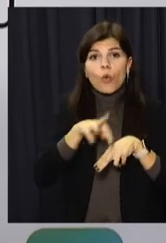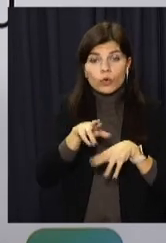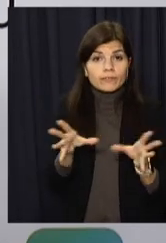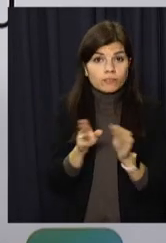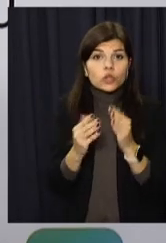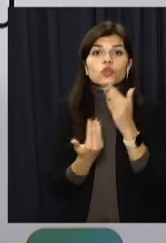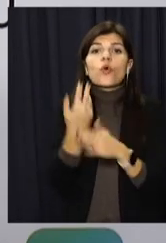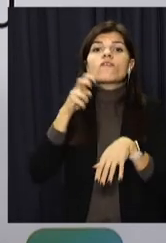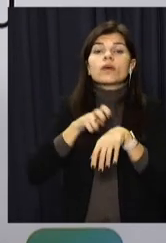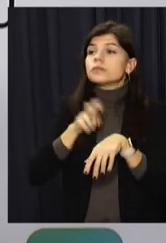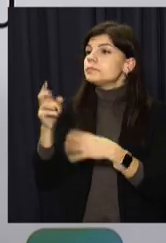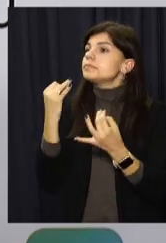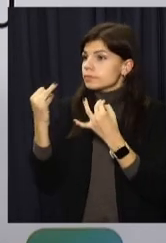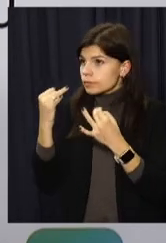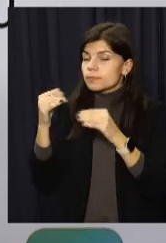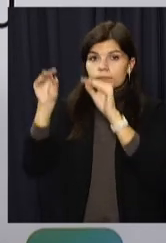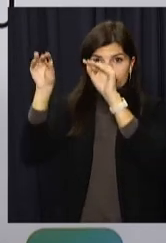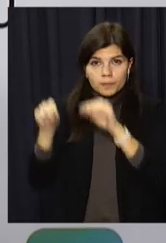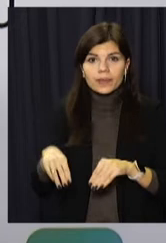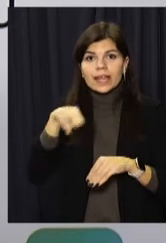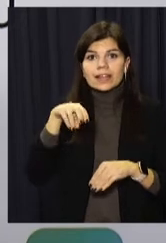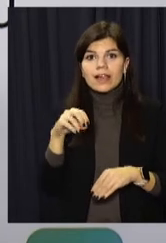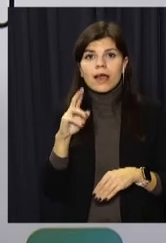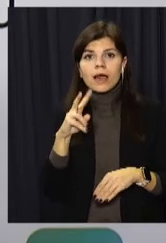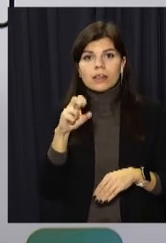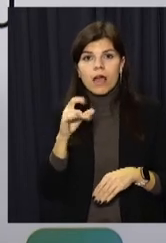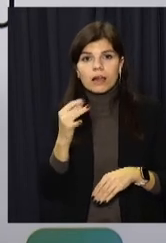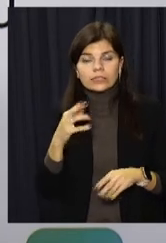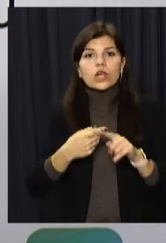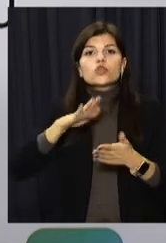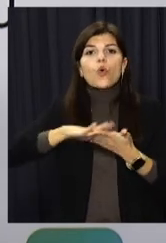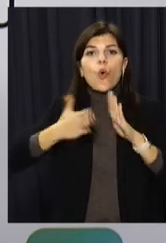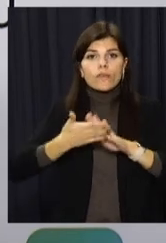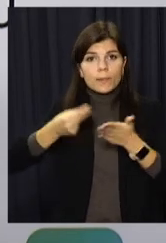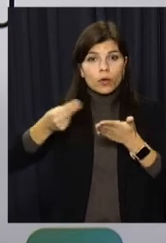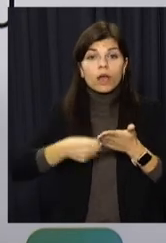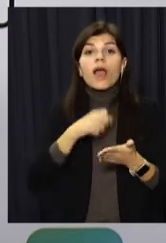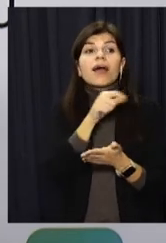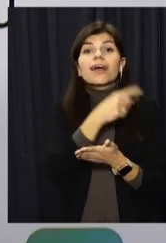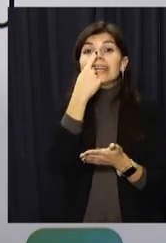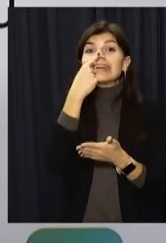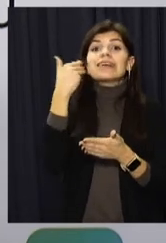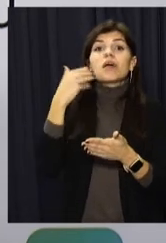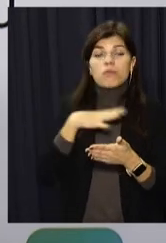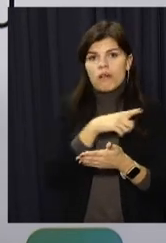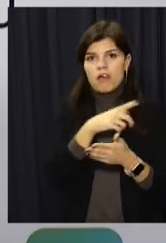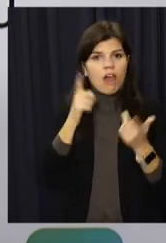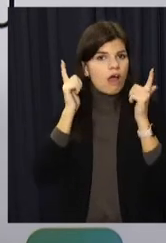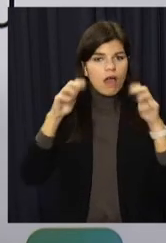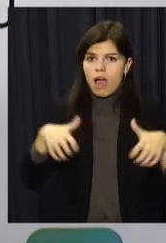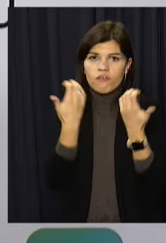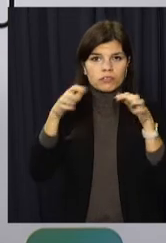до нового лікаря, укладаєте з ним декларацію, а попередня декларація, вона анулюється